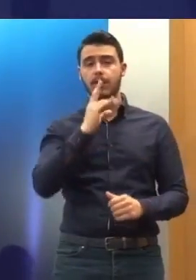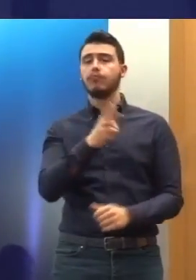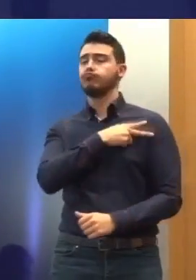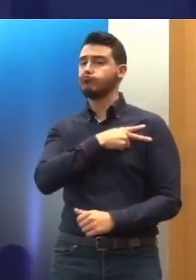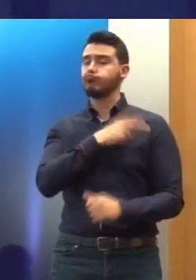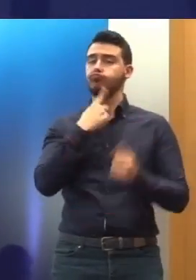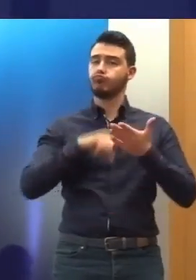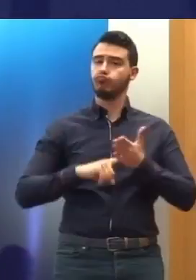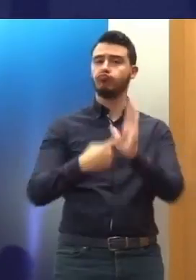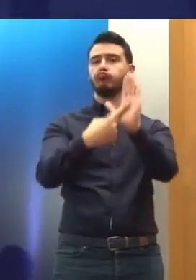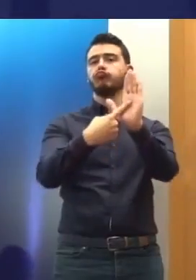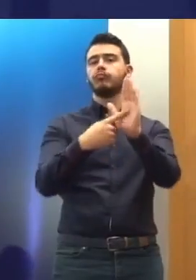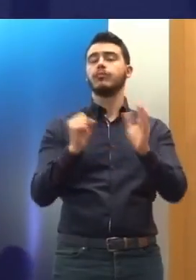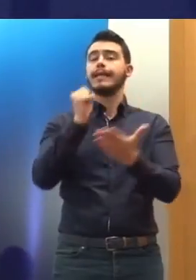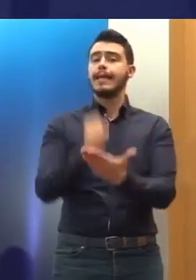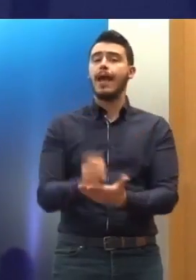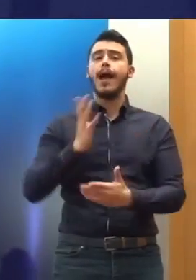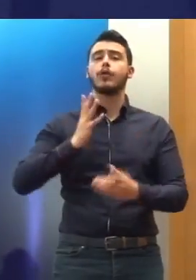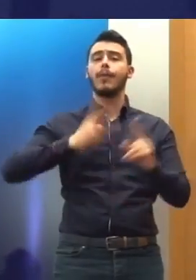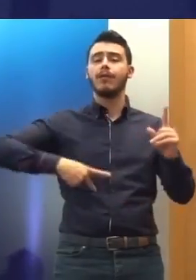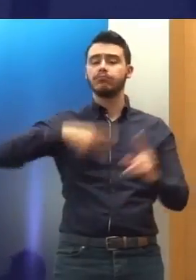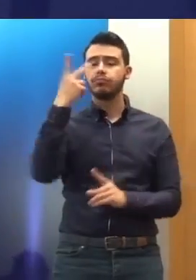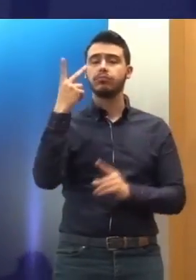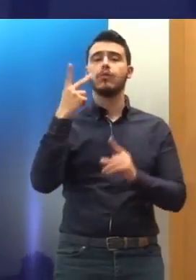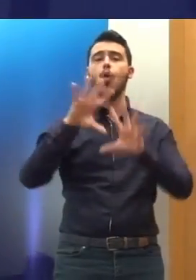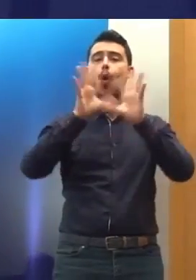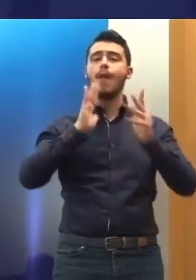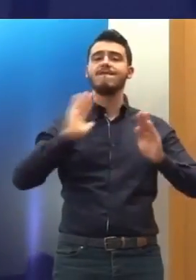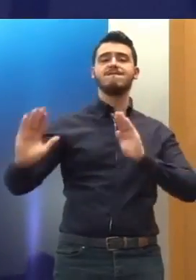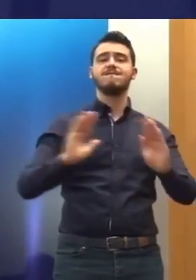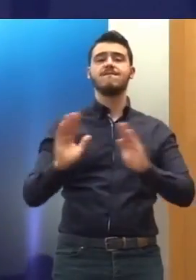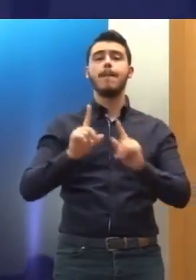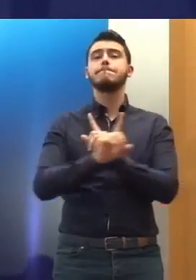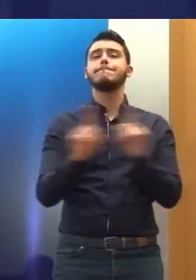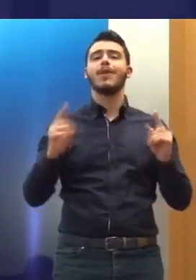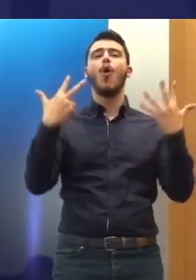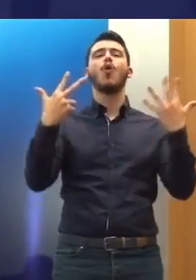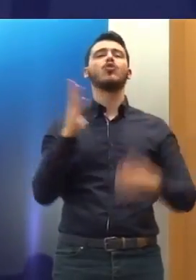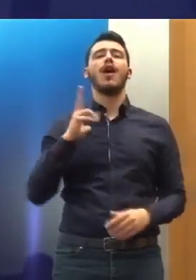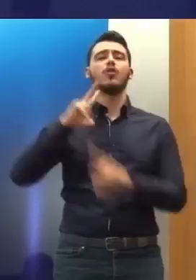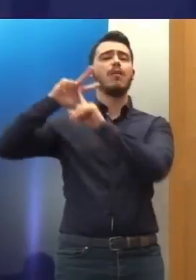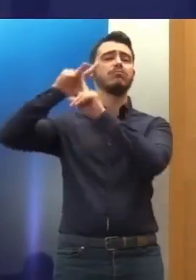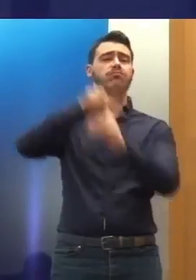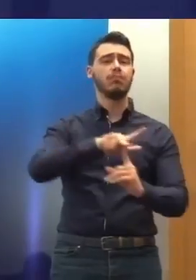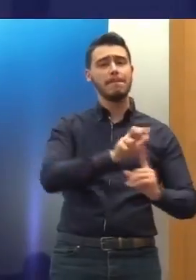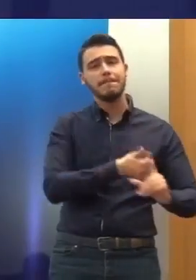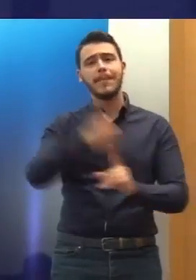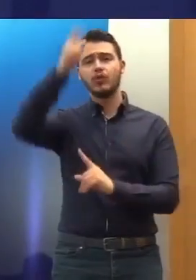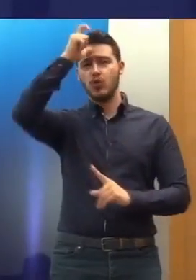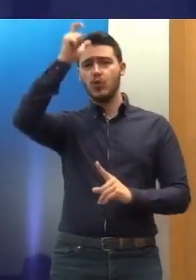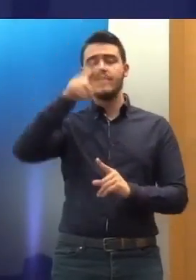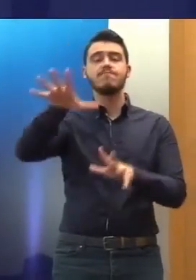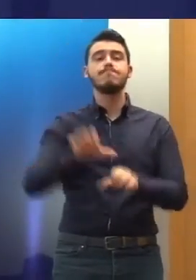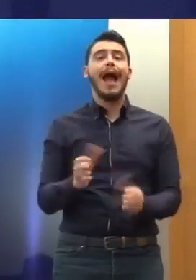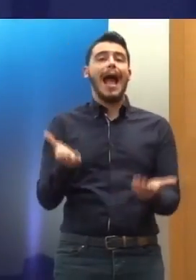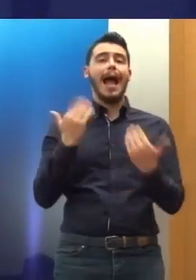νομίζω τίμησε και τα δικαιώματα του Ανθρώπου μην εκδίδοντας τους συγκεκμένους ανθρώπους και ταυτόχρονα θα μου επιτρέψετε να